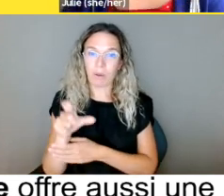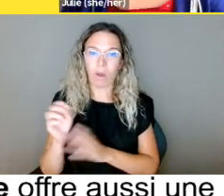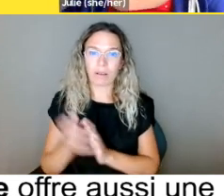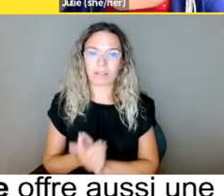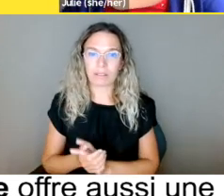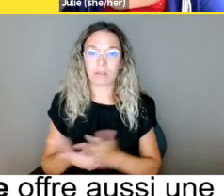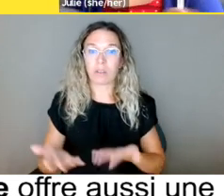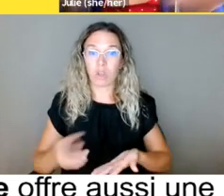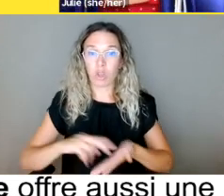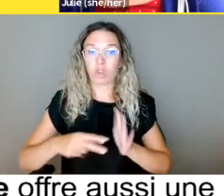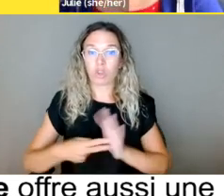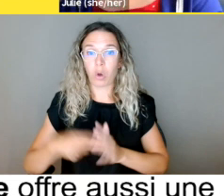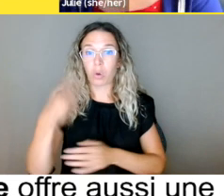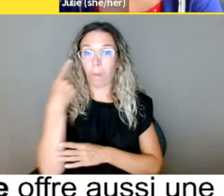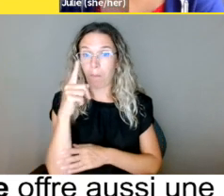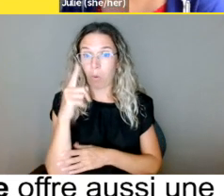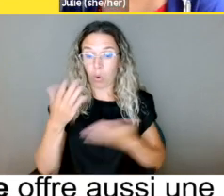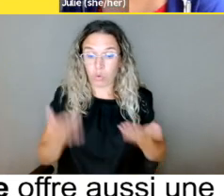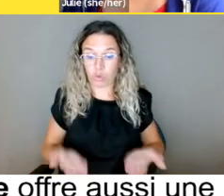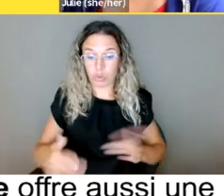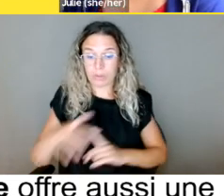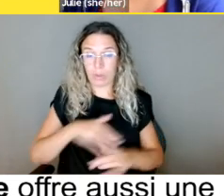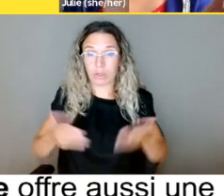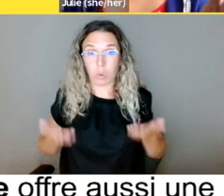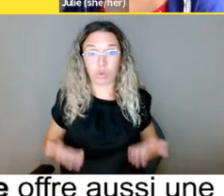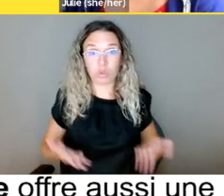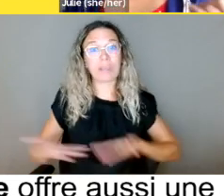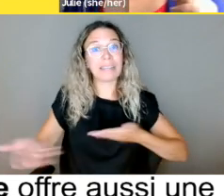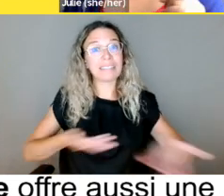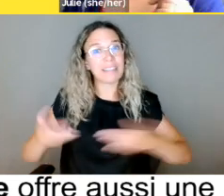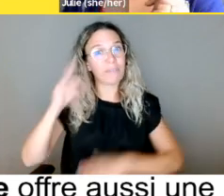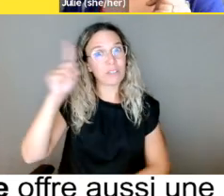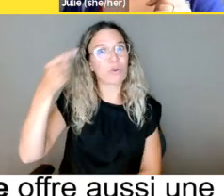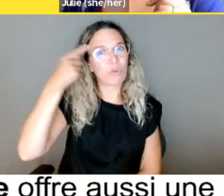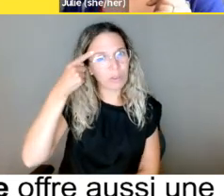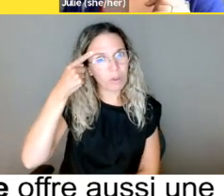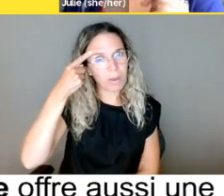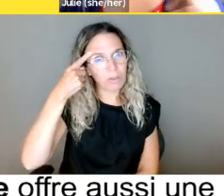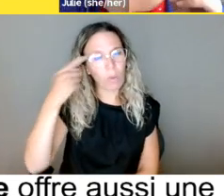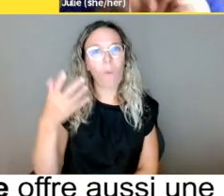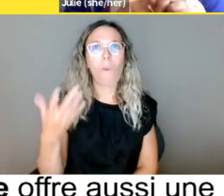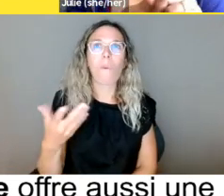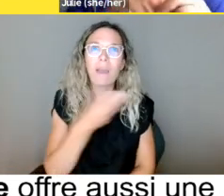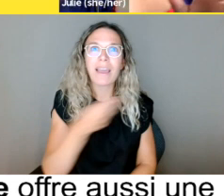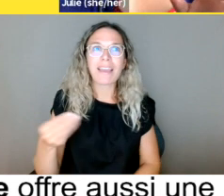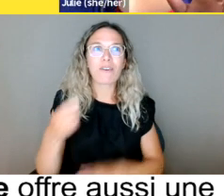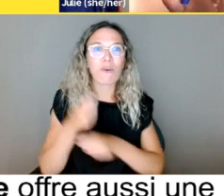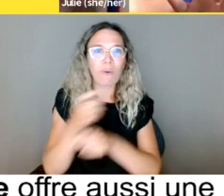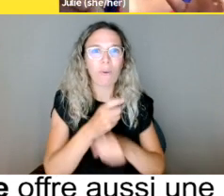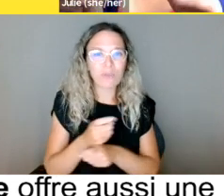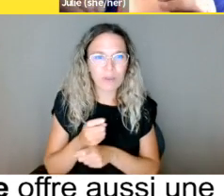malheureusement, vous ne pourriez pas déposer une plainte en vertu de la Charte québécoise. Donc,